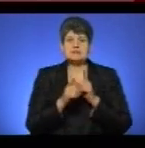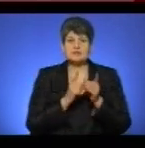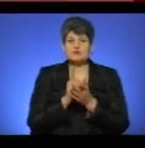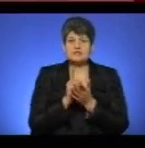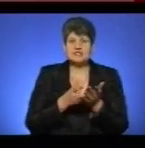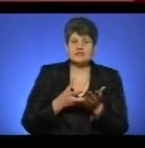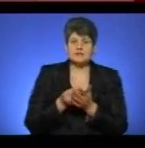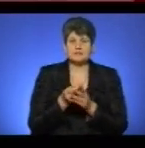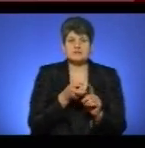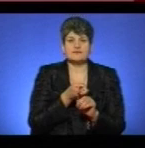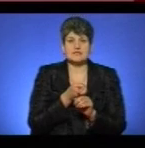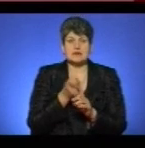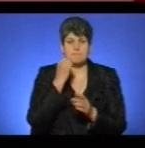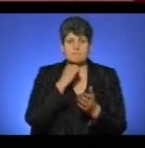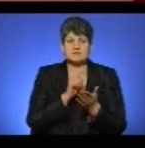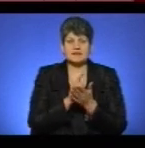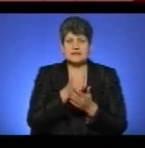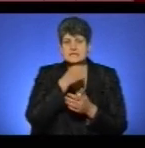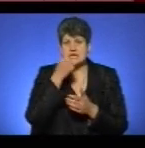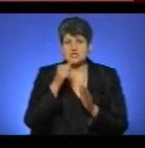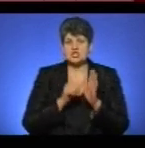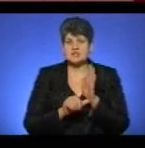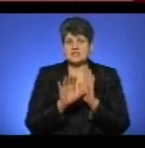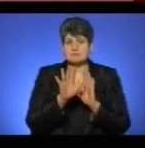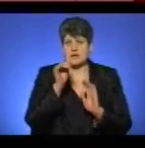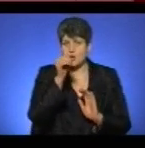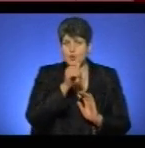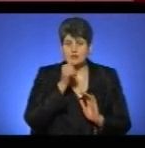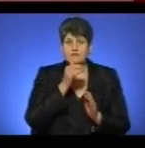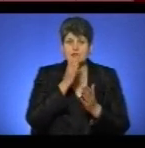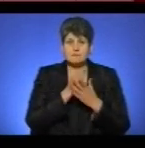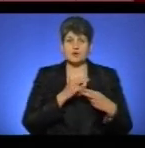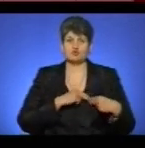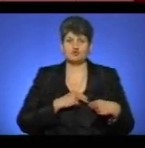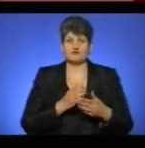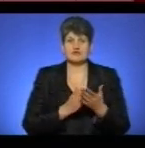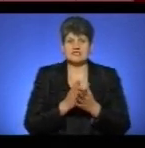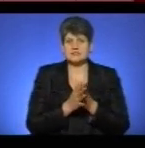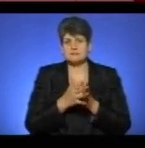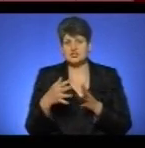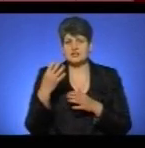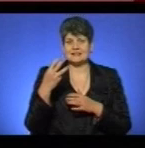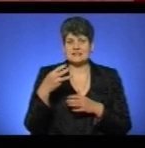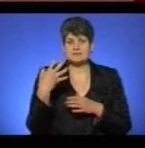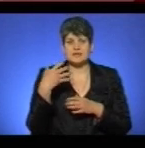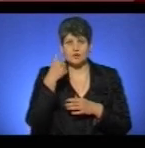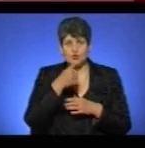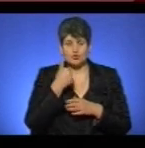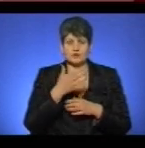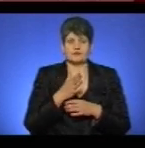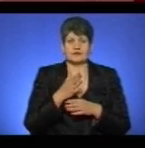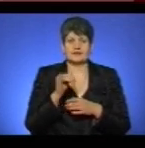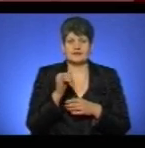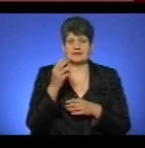виплатах стосуються пенсіонерів, які старші за 65 років і мають трудовий стаж від 30 років жінки та 35